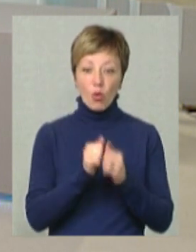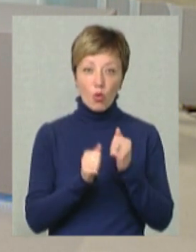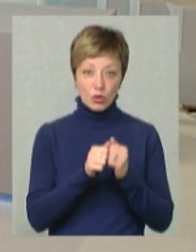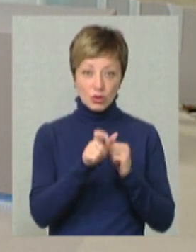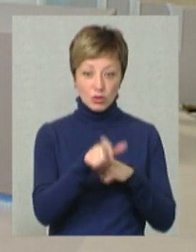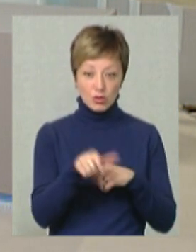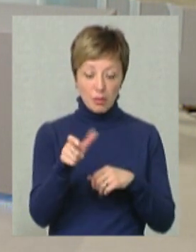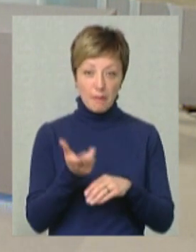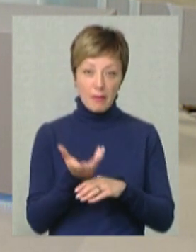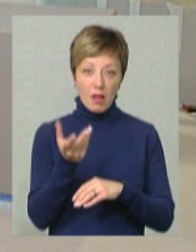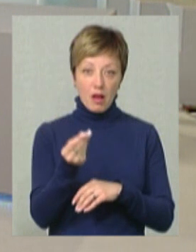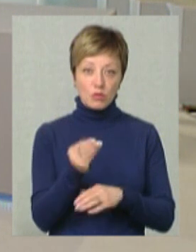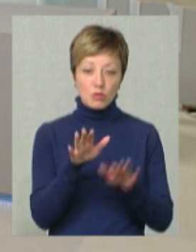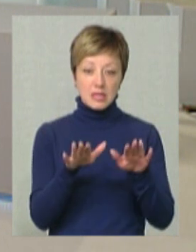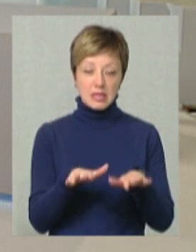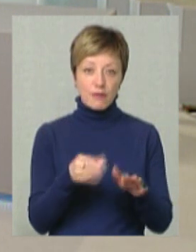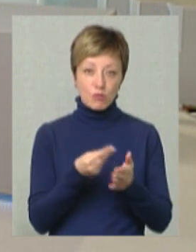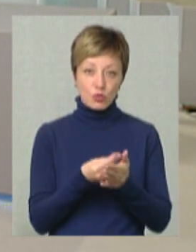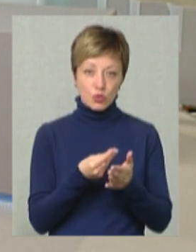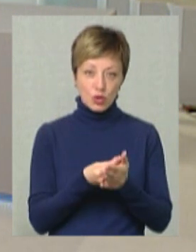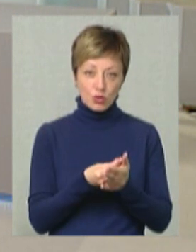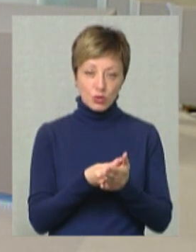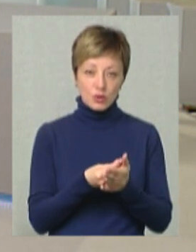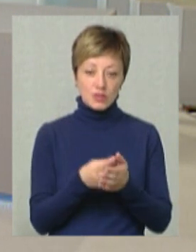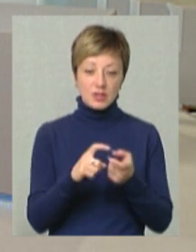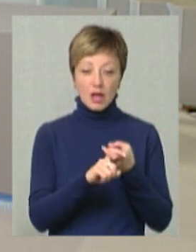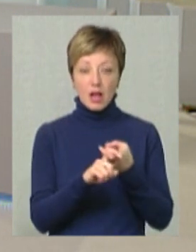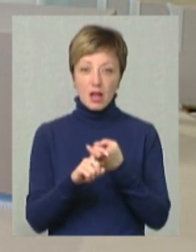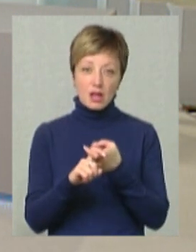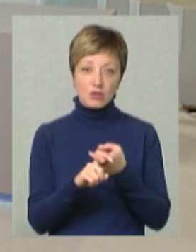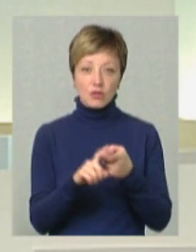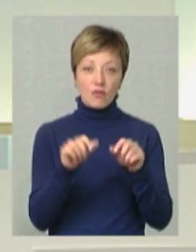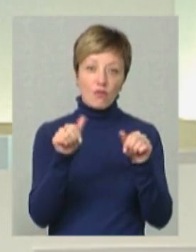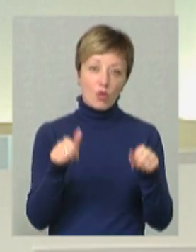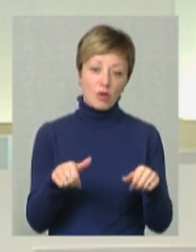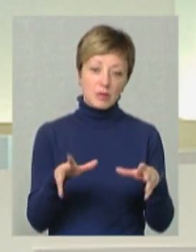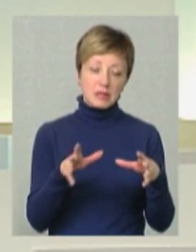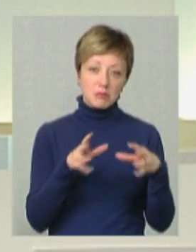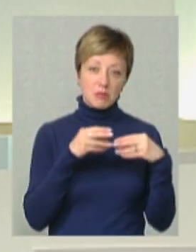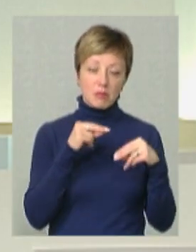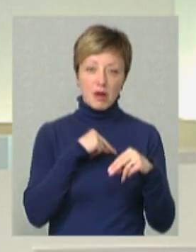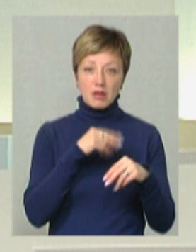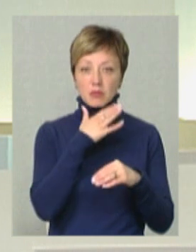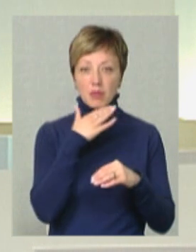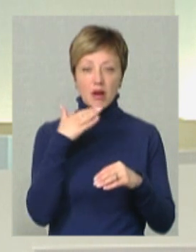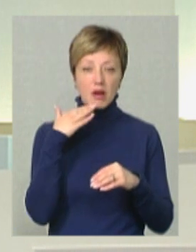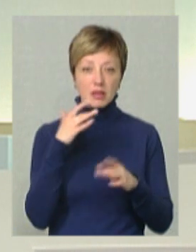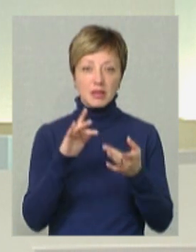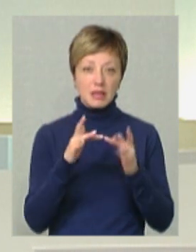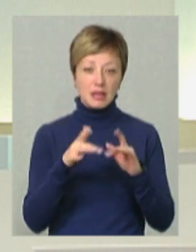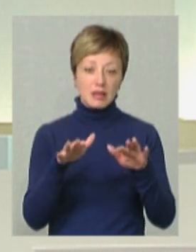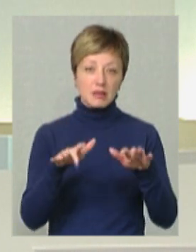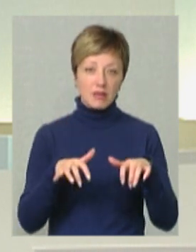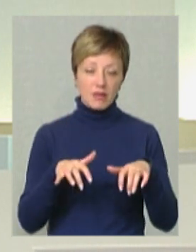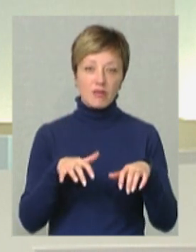спеціаліст платить до місцевого бюджету, в залежності від форми співпраці. Тому що багато IT-фахівців